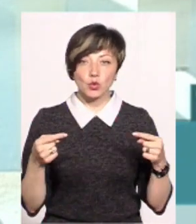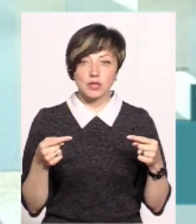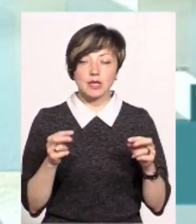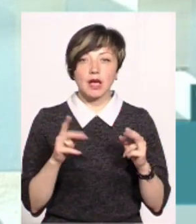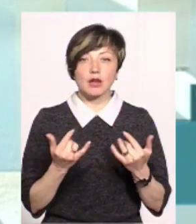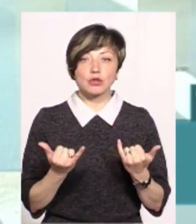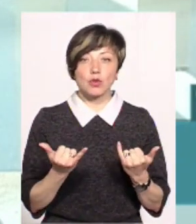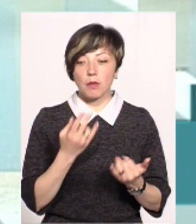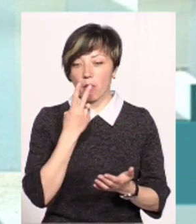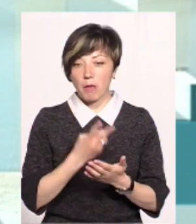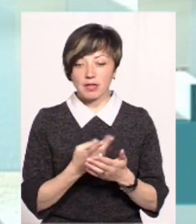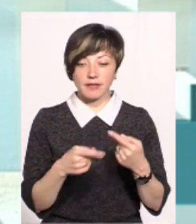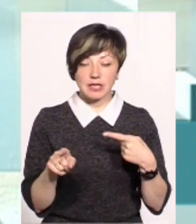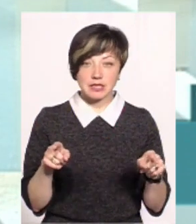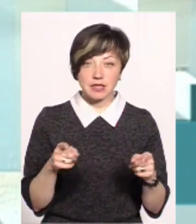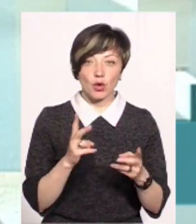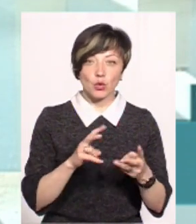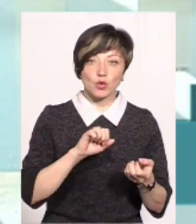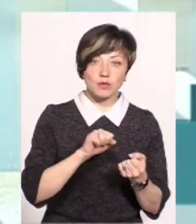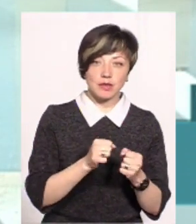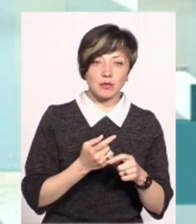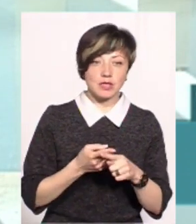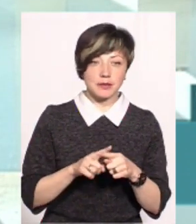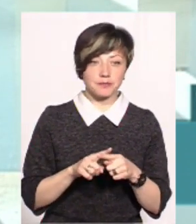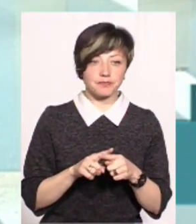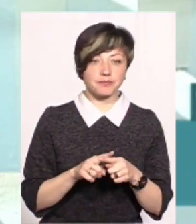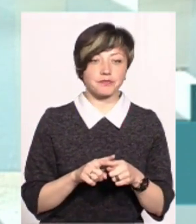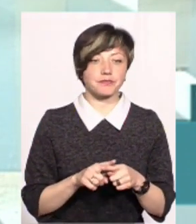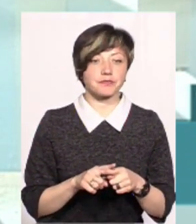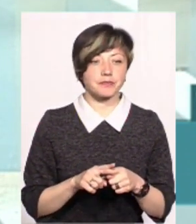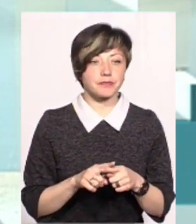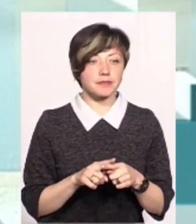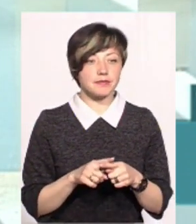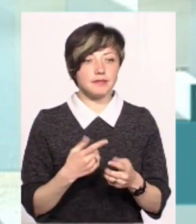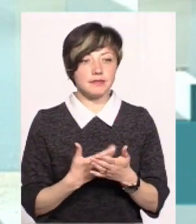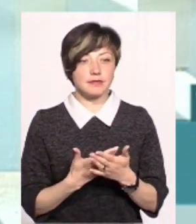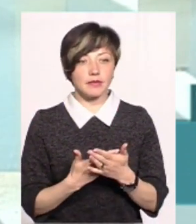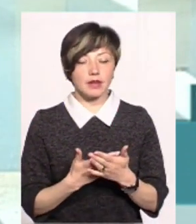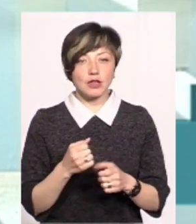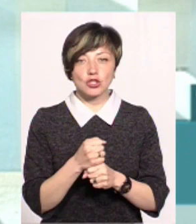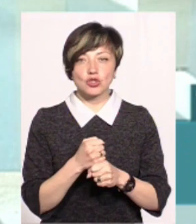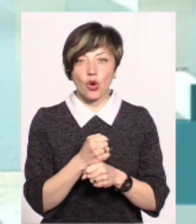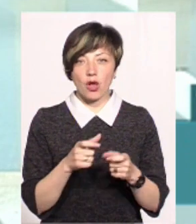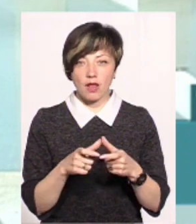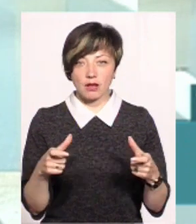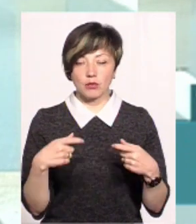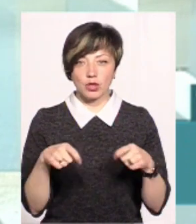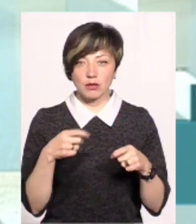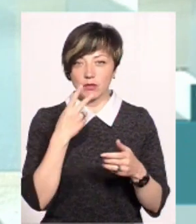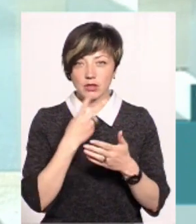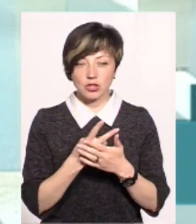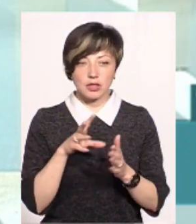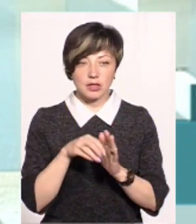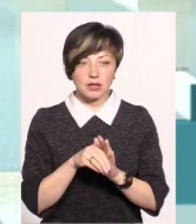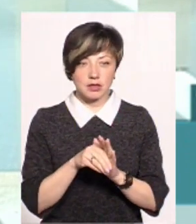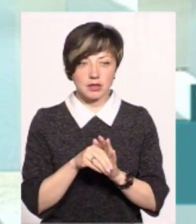як її сьогодні побачити від різниці, яка сублімується, це, для прикладу, там шоколад сьогодні продається, може бачили, а в